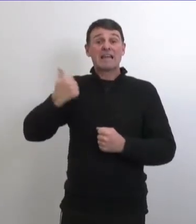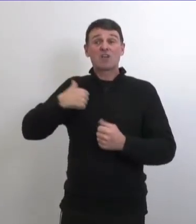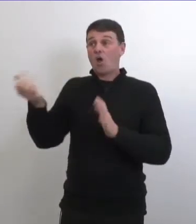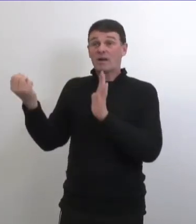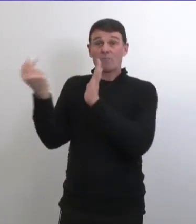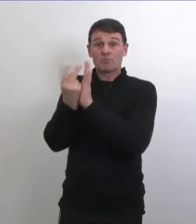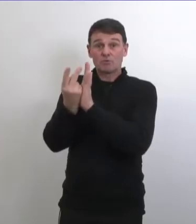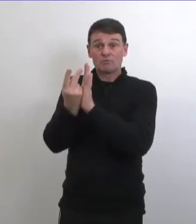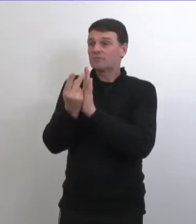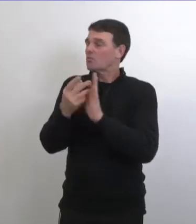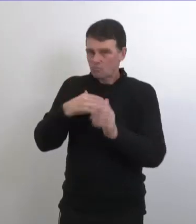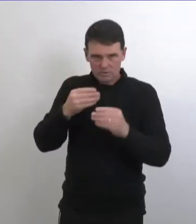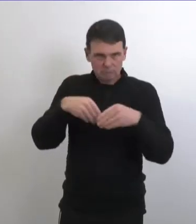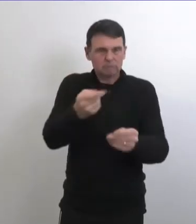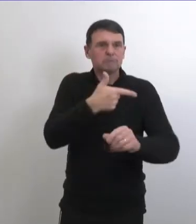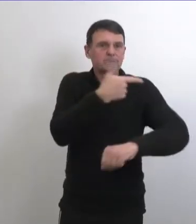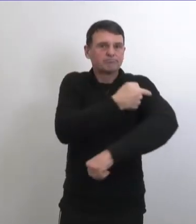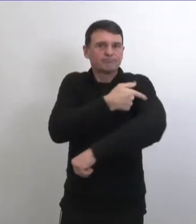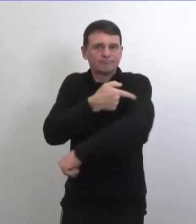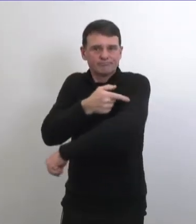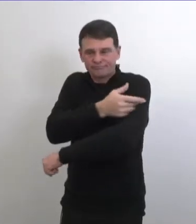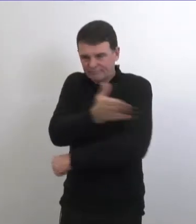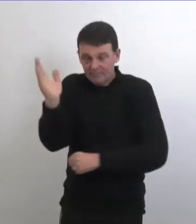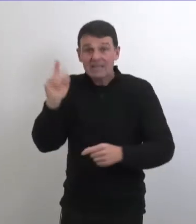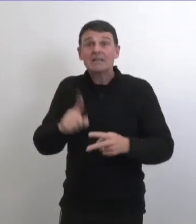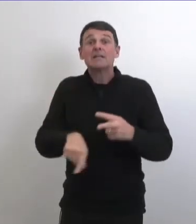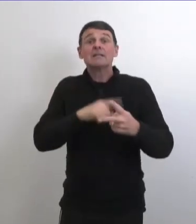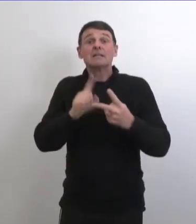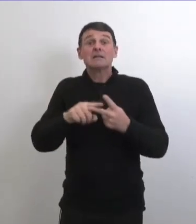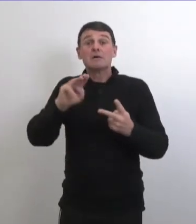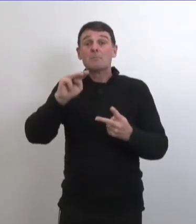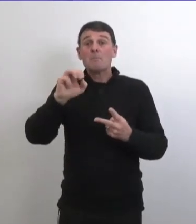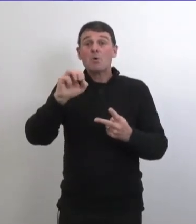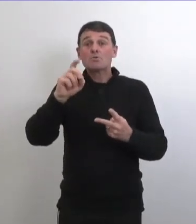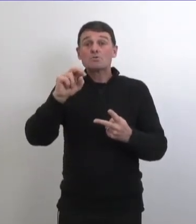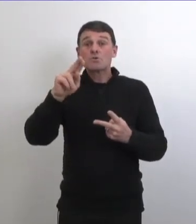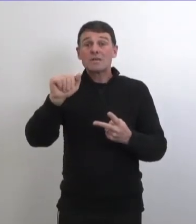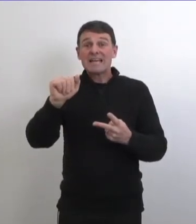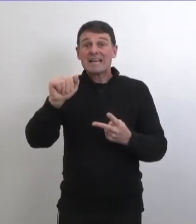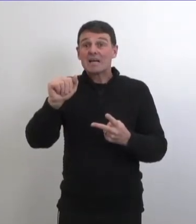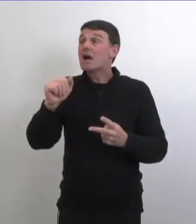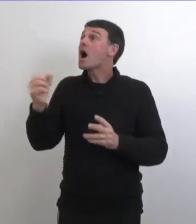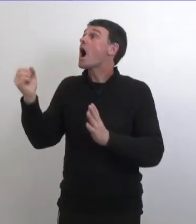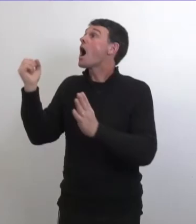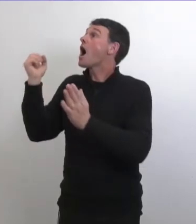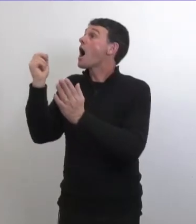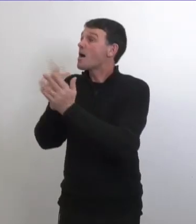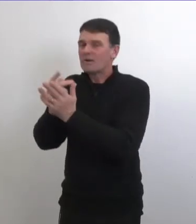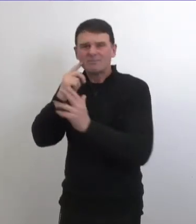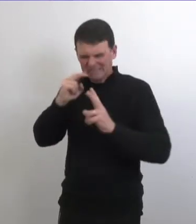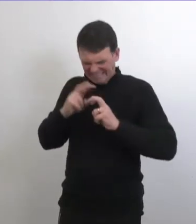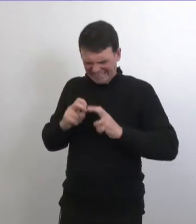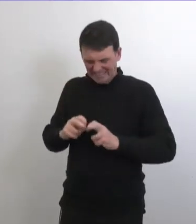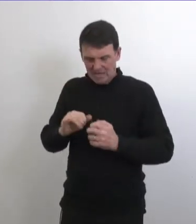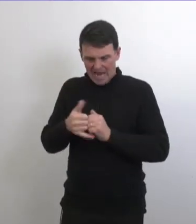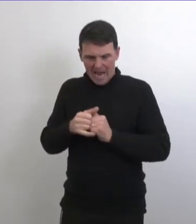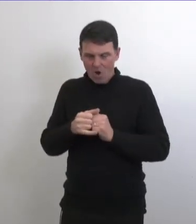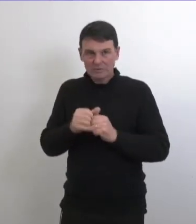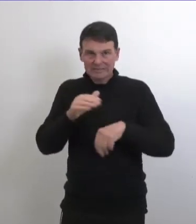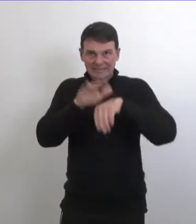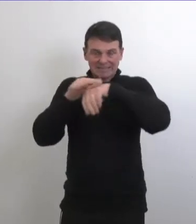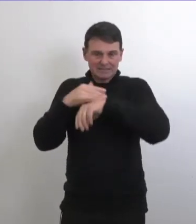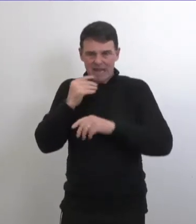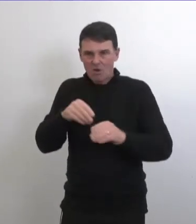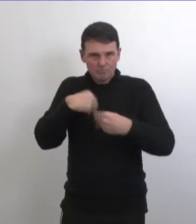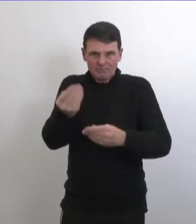faiseux il est approuvé par le canada on l'a on le distribue on examine le vaccin moderne quand on l'aura en fait avant même qu'on l